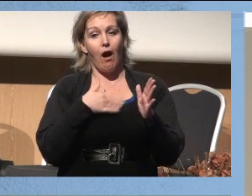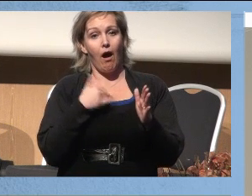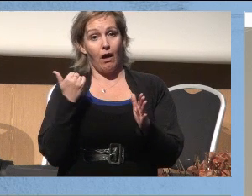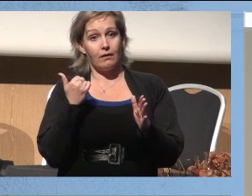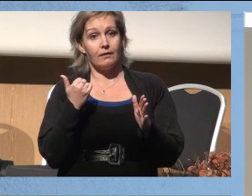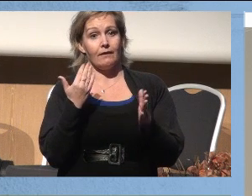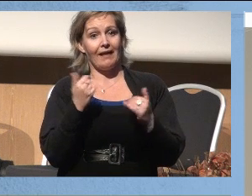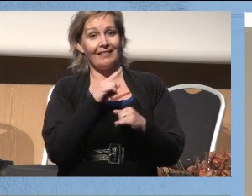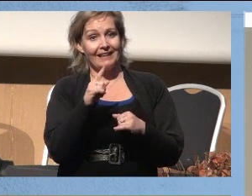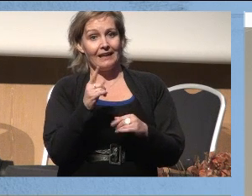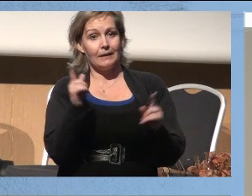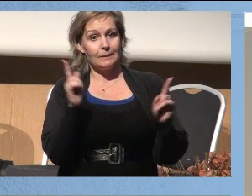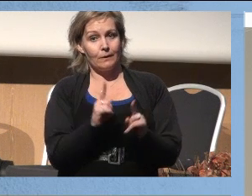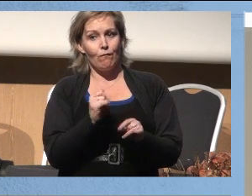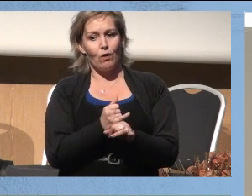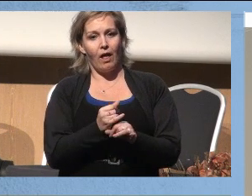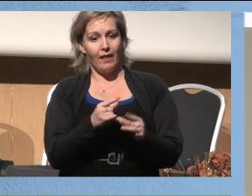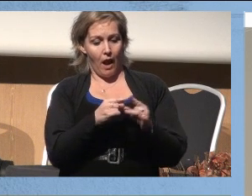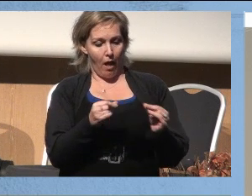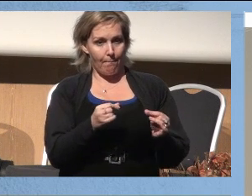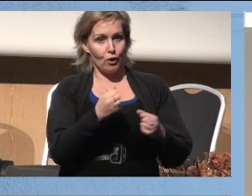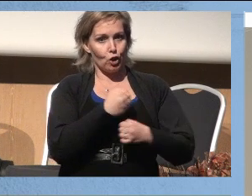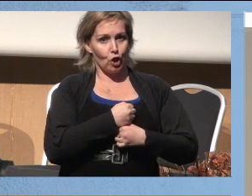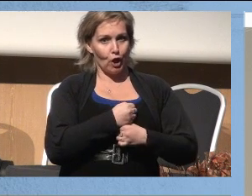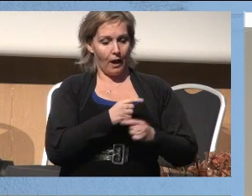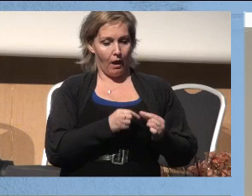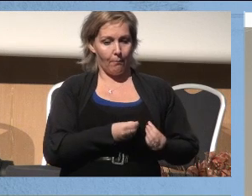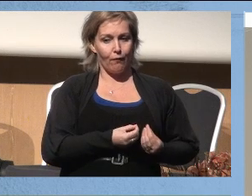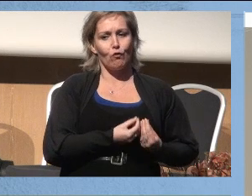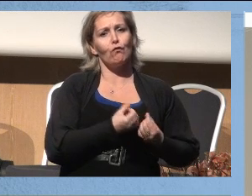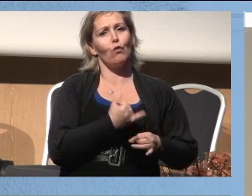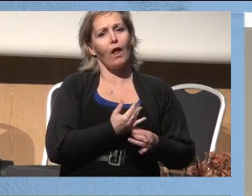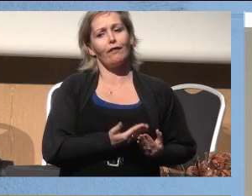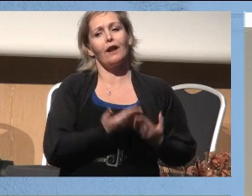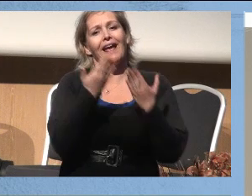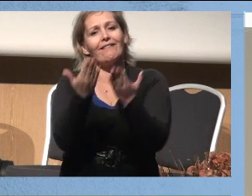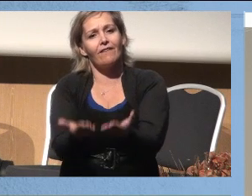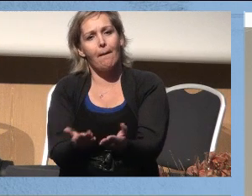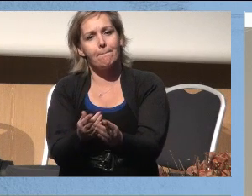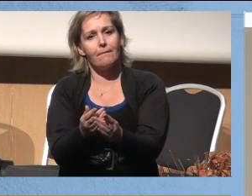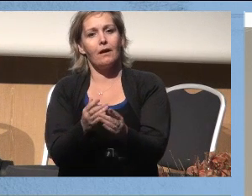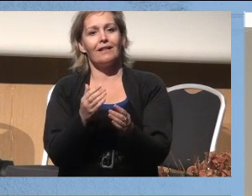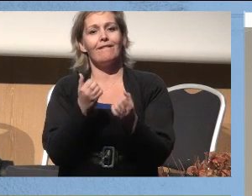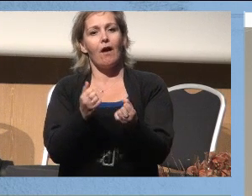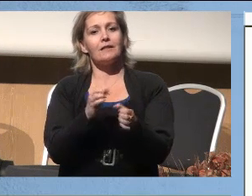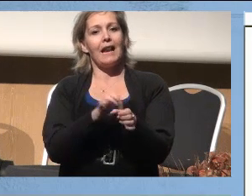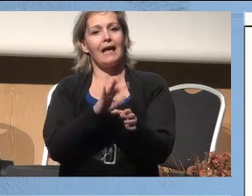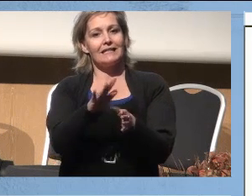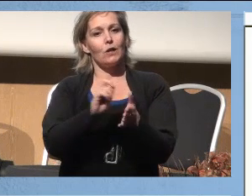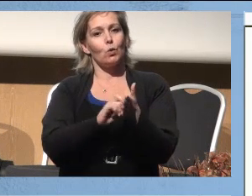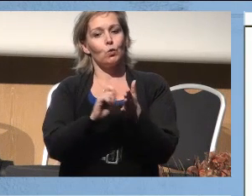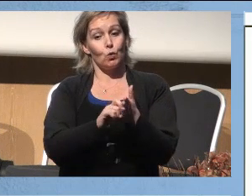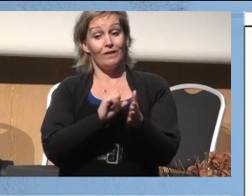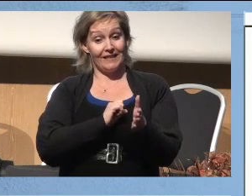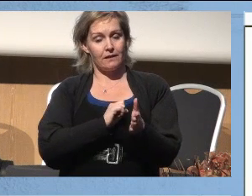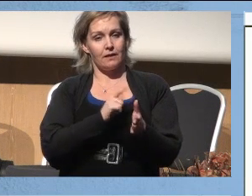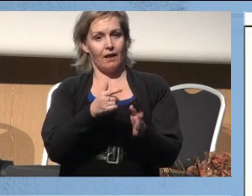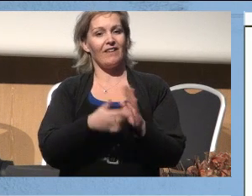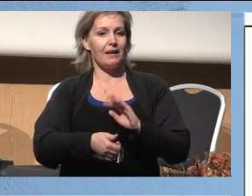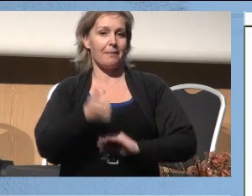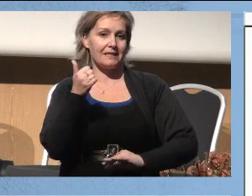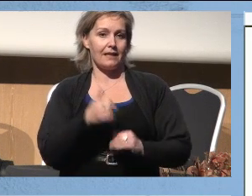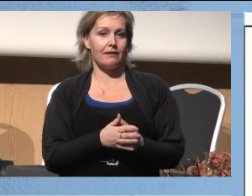ventetiden, hvordan kan vi flytte den lappen og den tryggheten helt frem? Når vi flyttet den helt frem til fastlegenes kontor, så hadde jo det faktisk vært det beste.